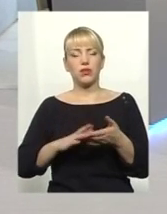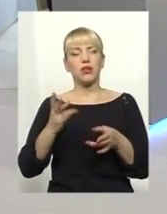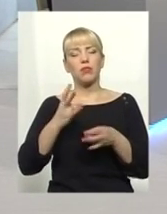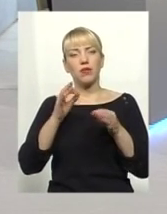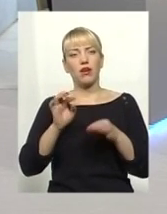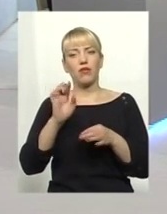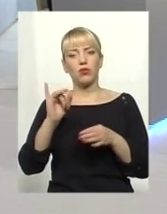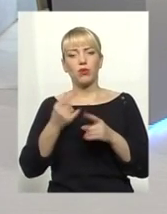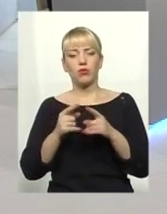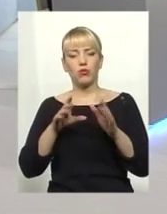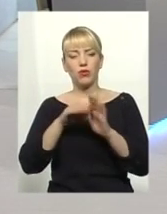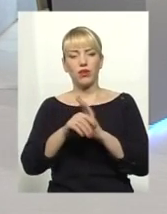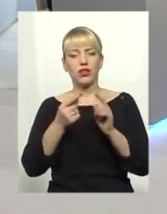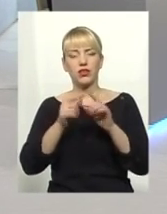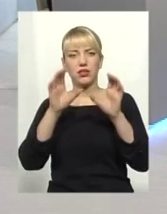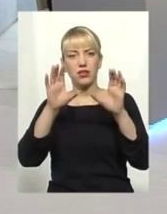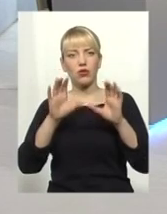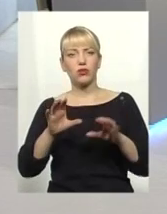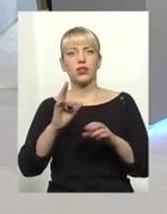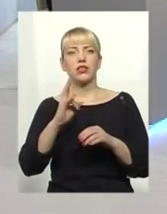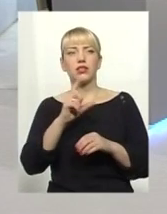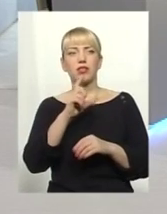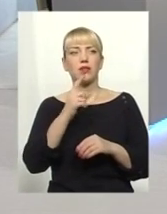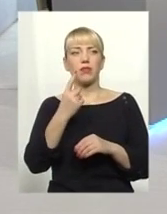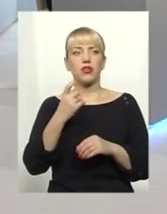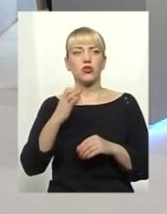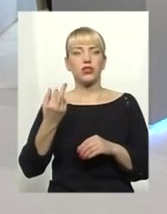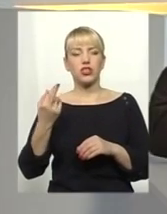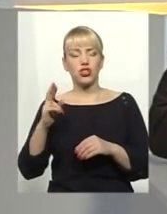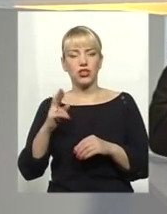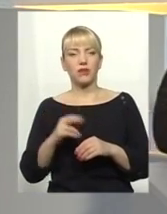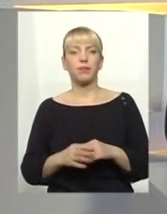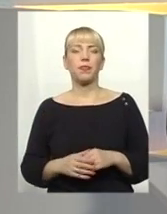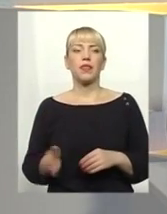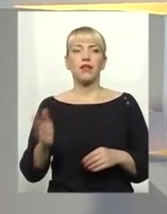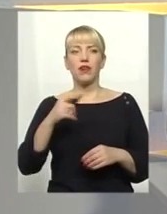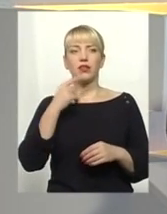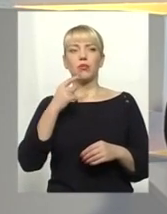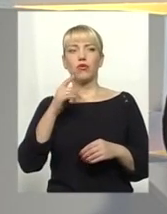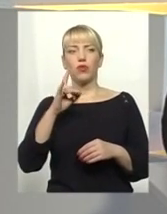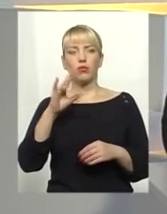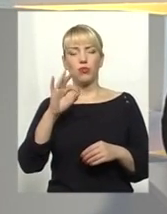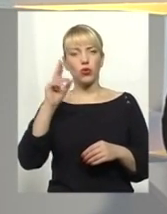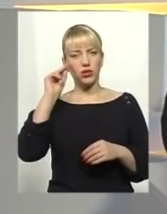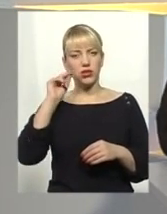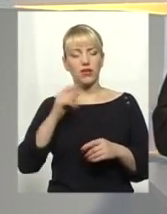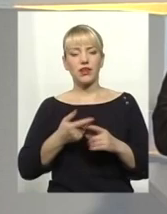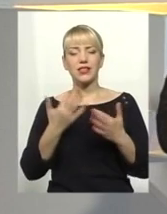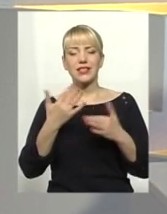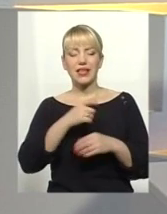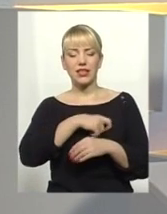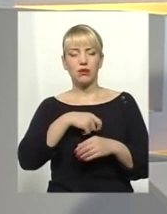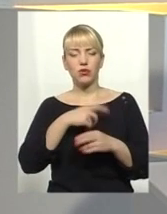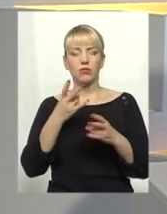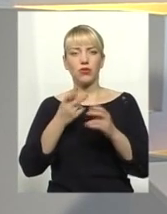запровадити даний закон 1 січня наступного року. Я зрозуміла. Все-таки про цифри. Давайте, скільки держслужбовців мали подати декларації, скільки